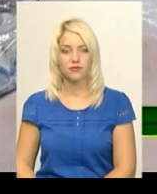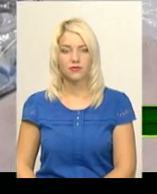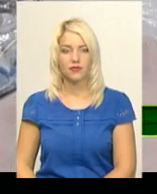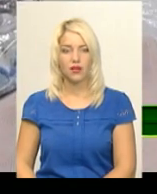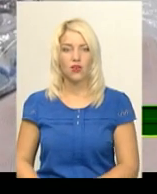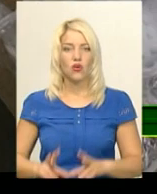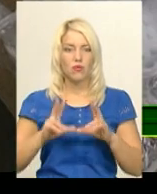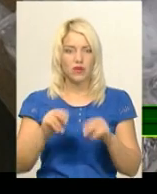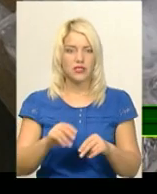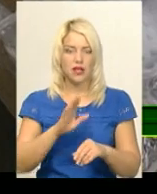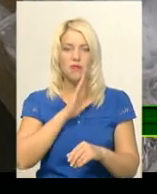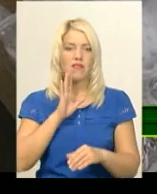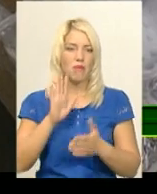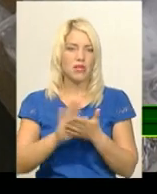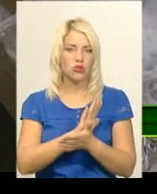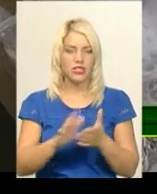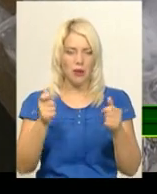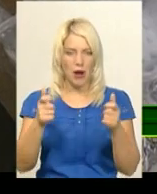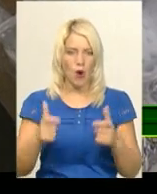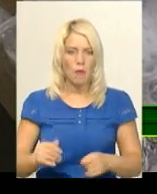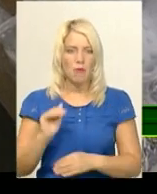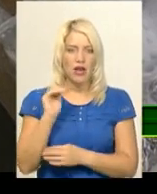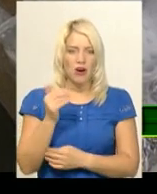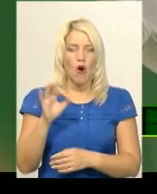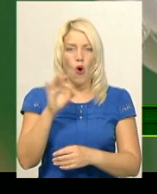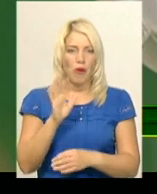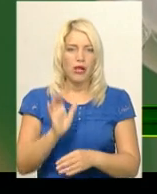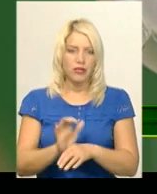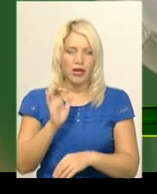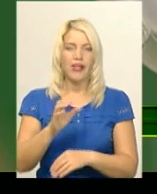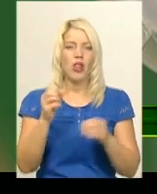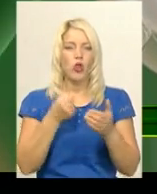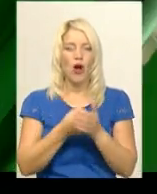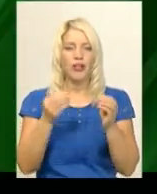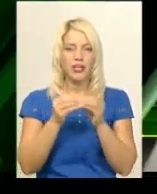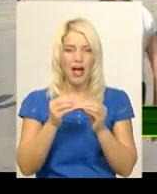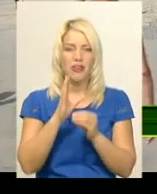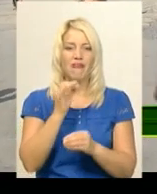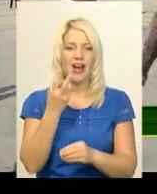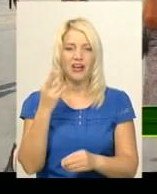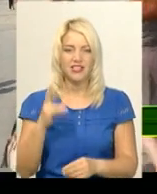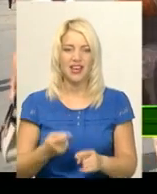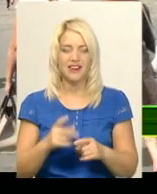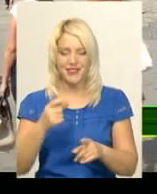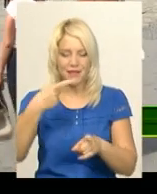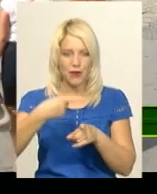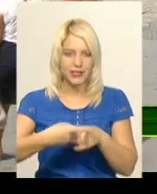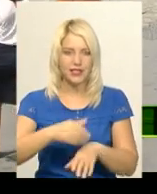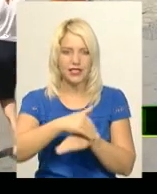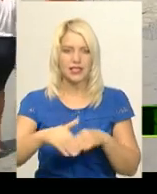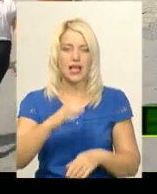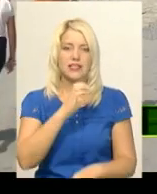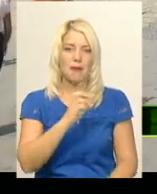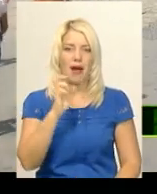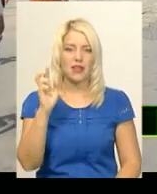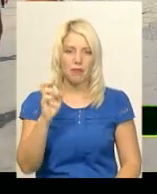Обіцяні матерям безкоштовні пакунки малюка в облесне дійдуть до 10 вересня. На роззі вули Степана Бандери та